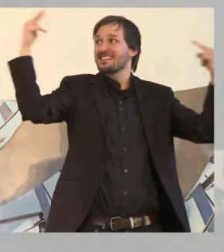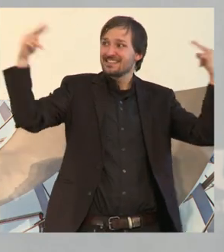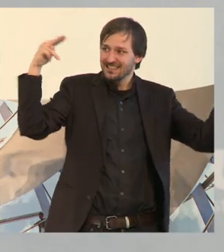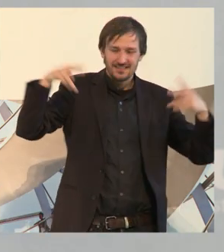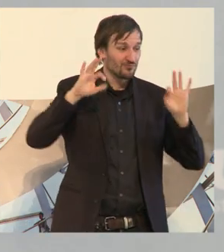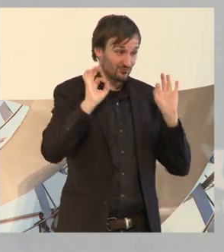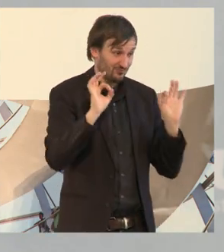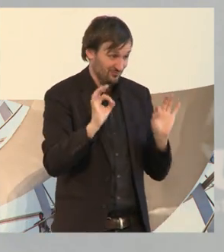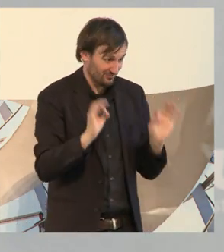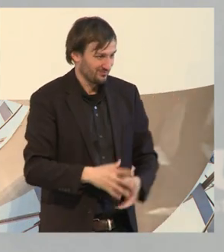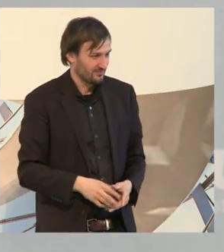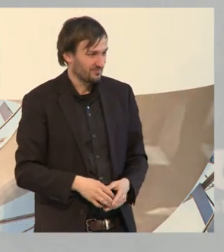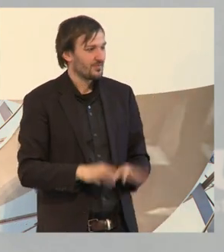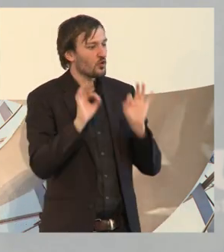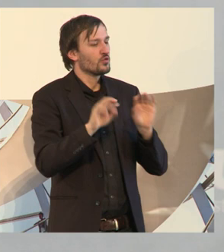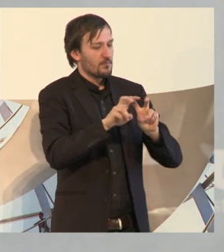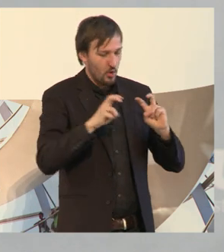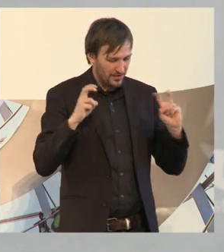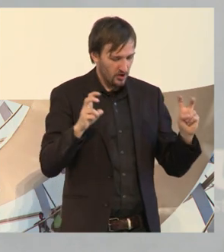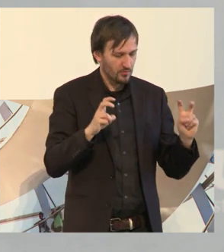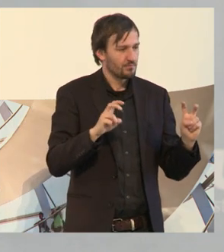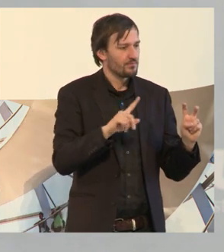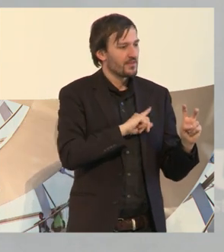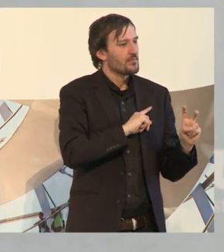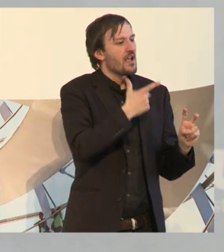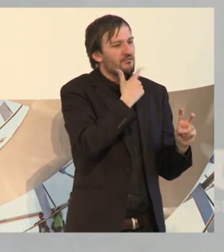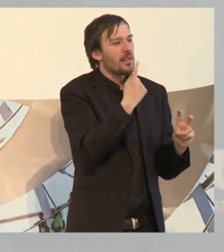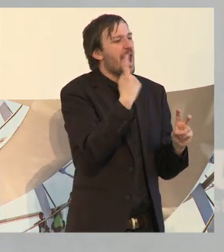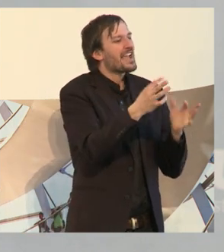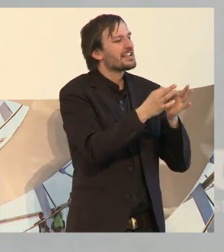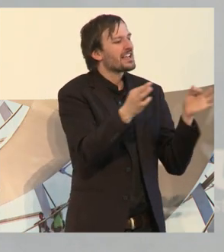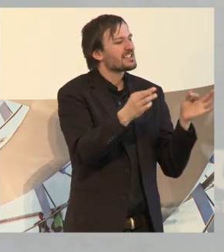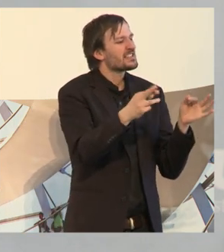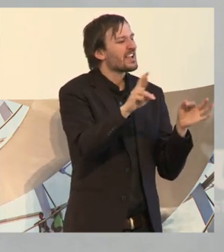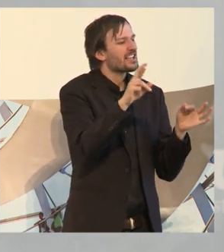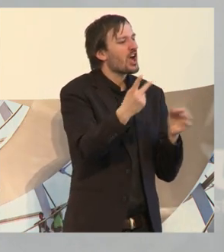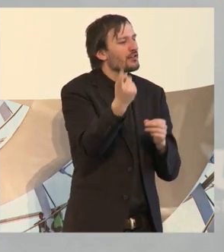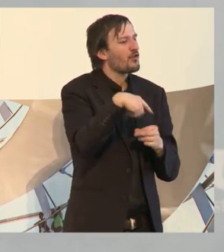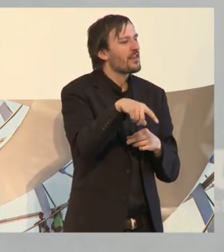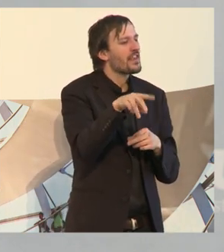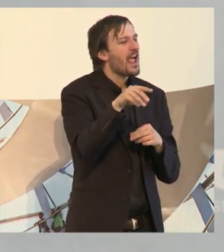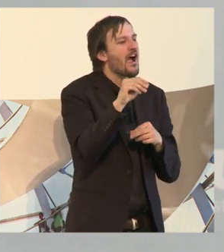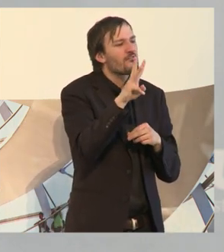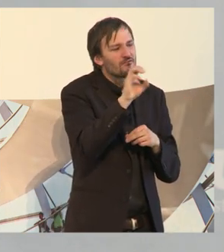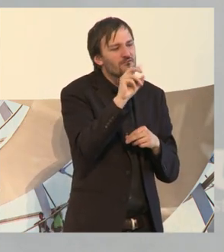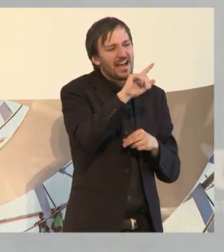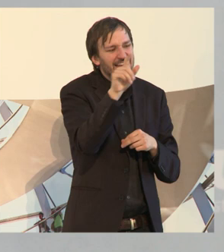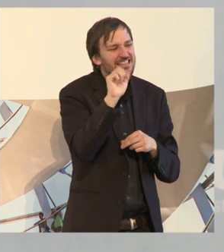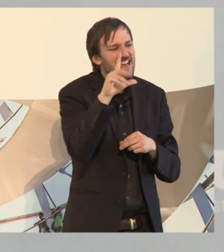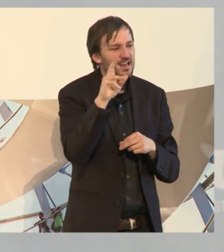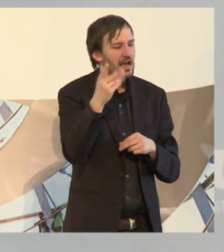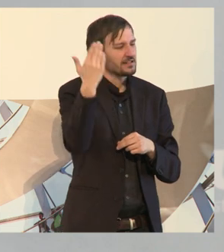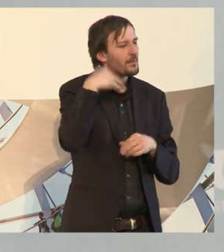Ich möchte die Podiumsrunde mit einem Satz von Richard von Weizsäcker abschließen, der 1993